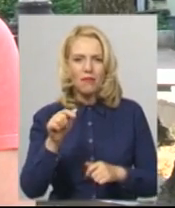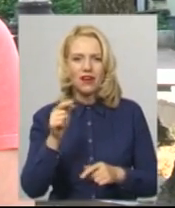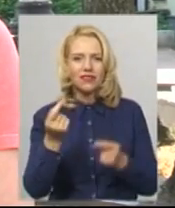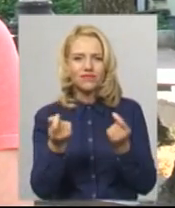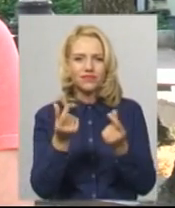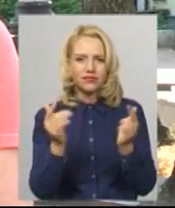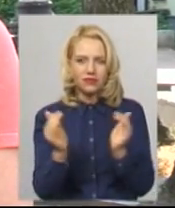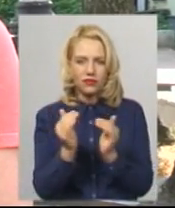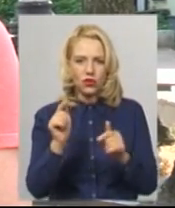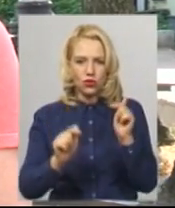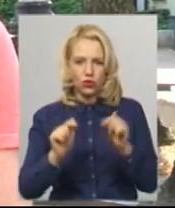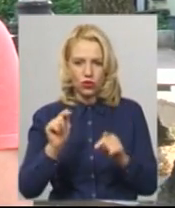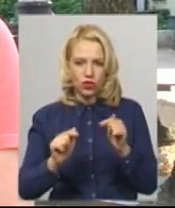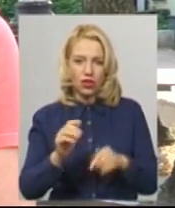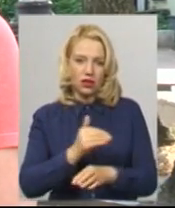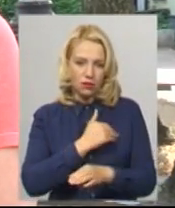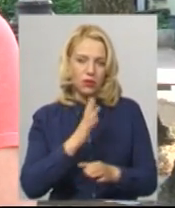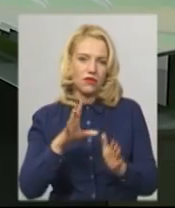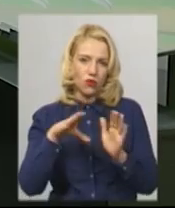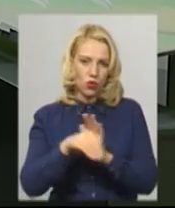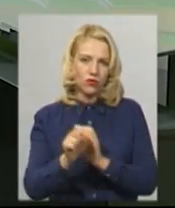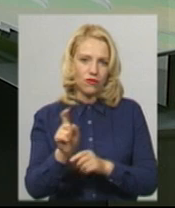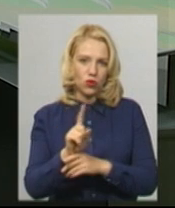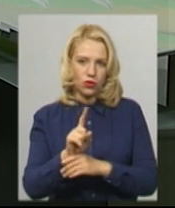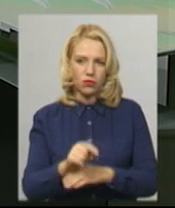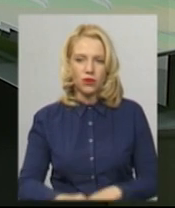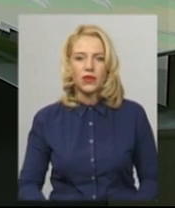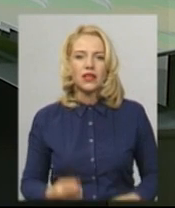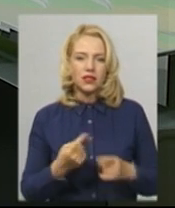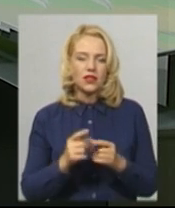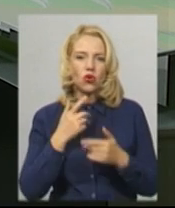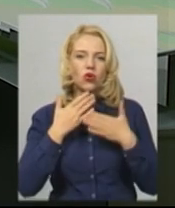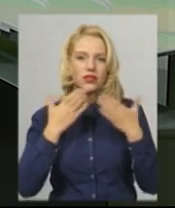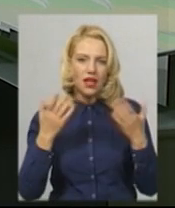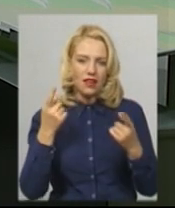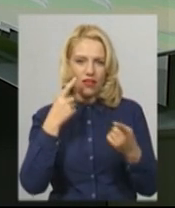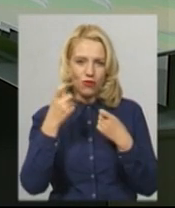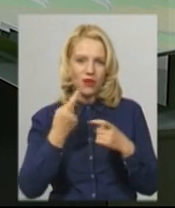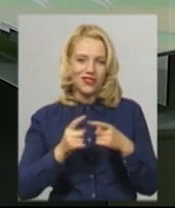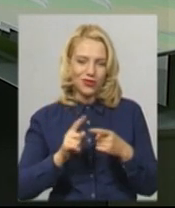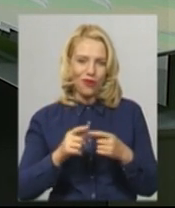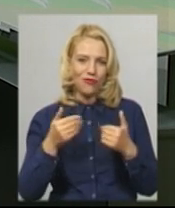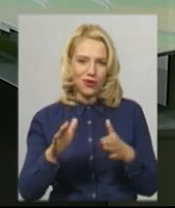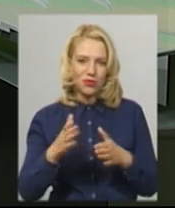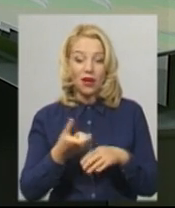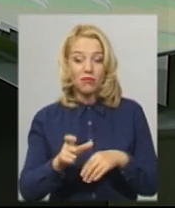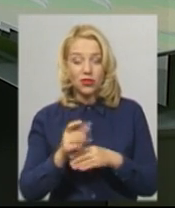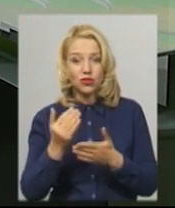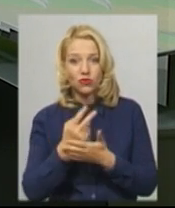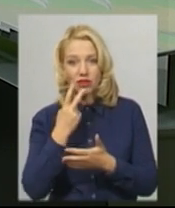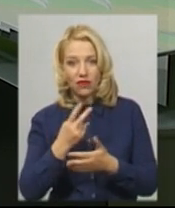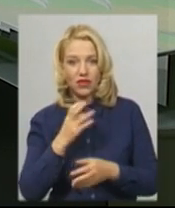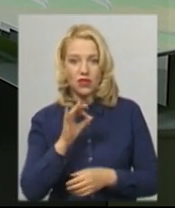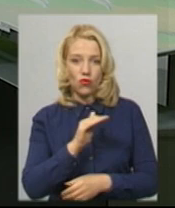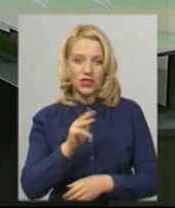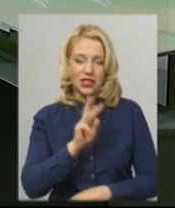фон залишатиметься в межах кліматичної норми». Це була остання інформація цього випуску. Більше новин знаходьте на нашому офіційному